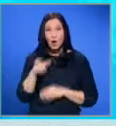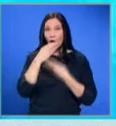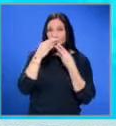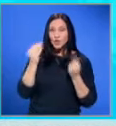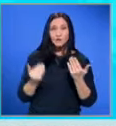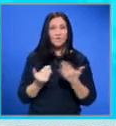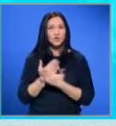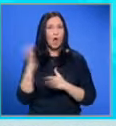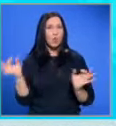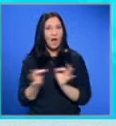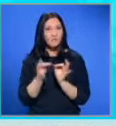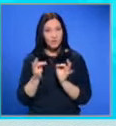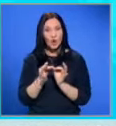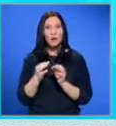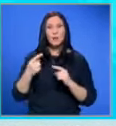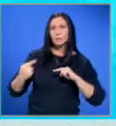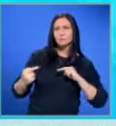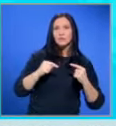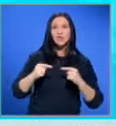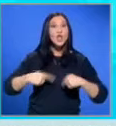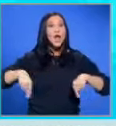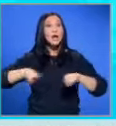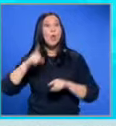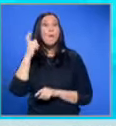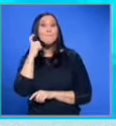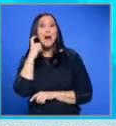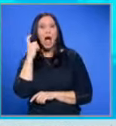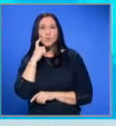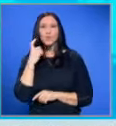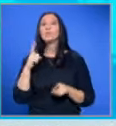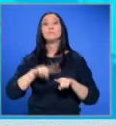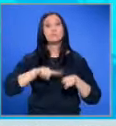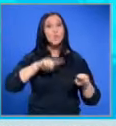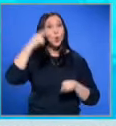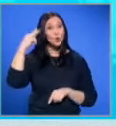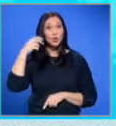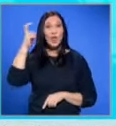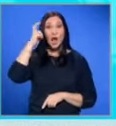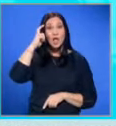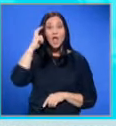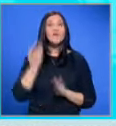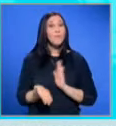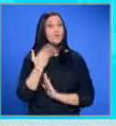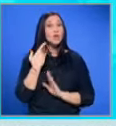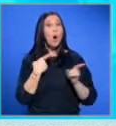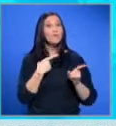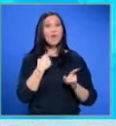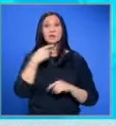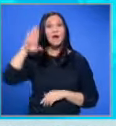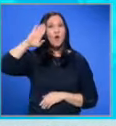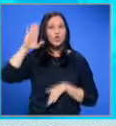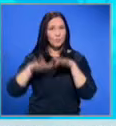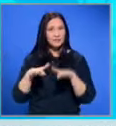изчезнал в началото на февруари при сражения в района на Бахмут. Прокуратурата в Киев е повдигнала обвинение за военно